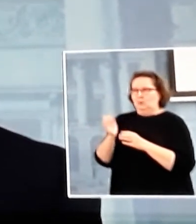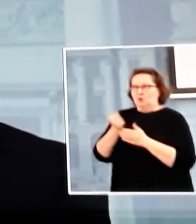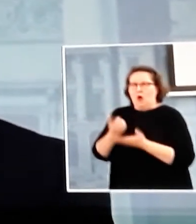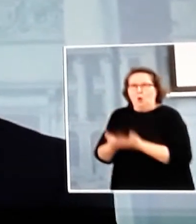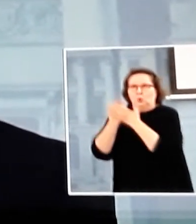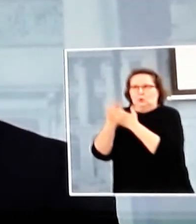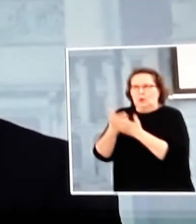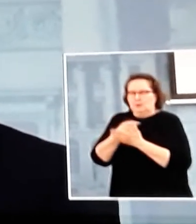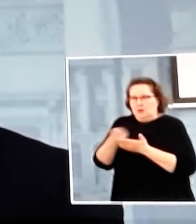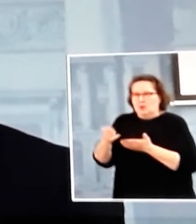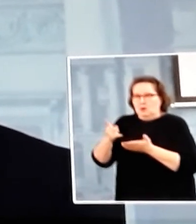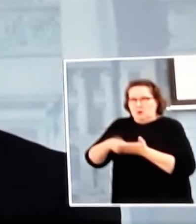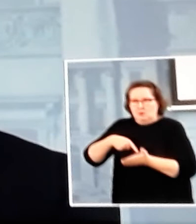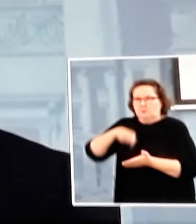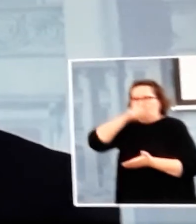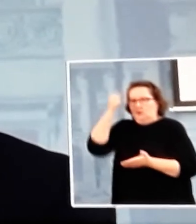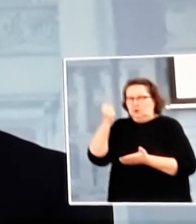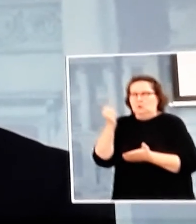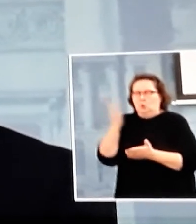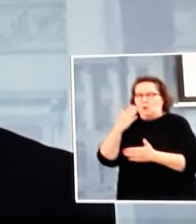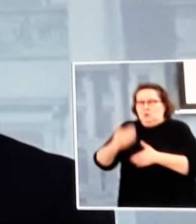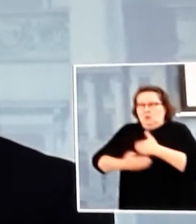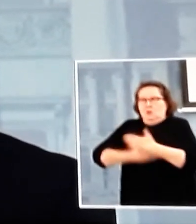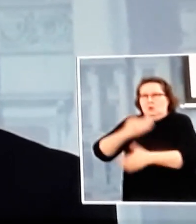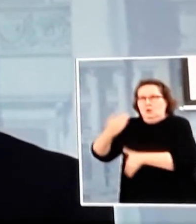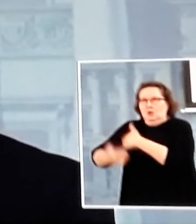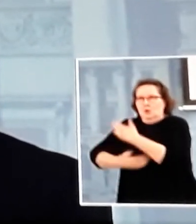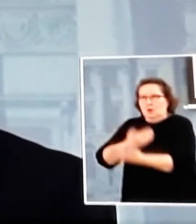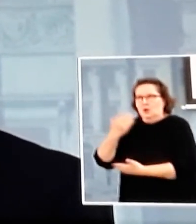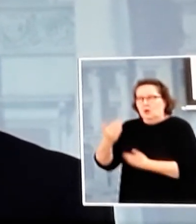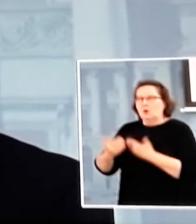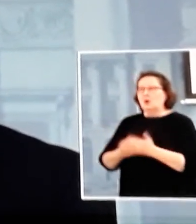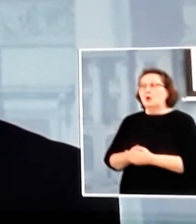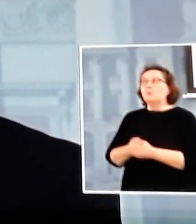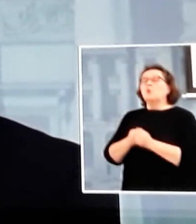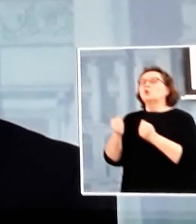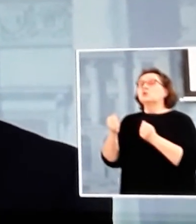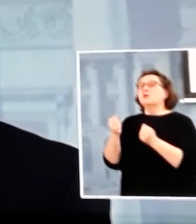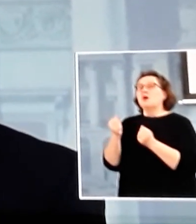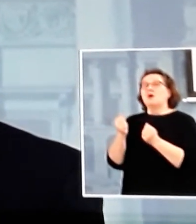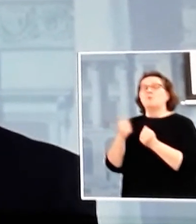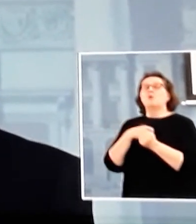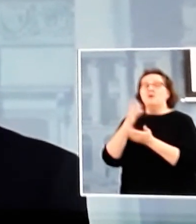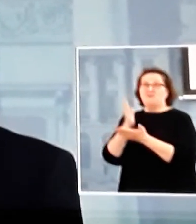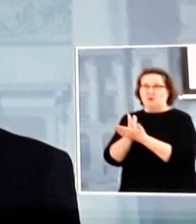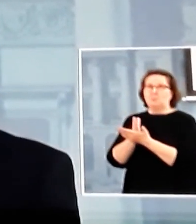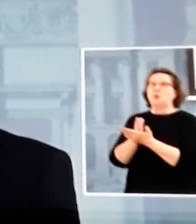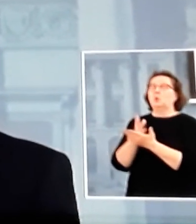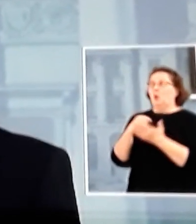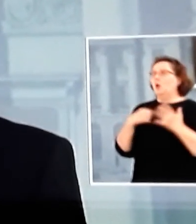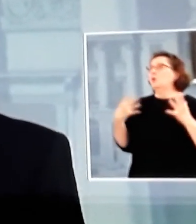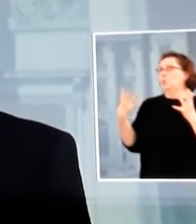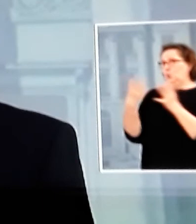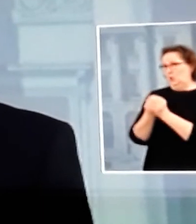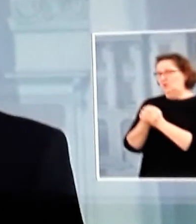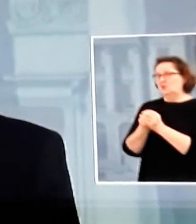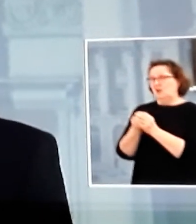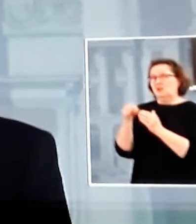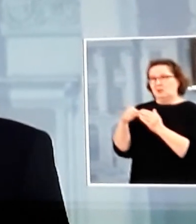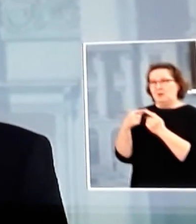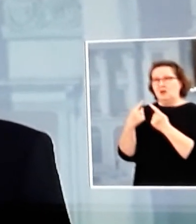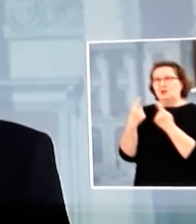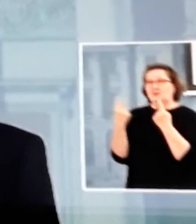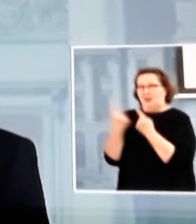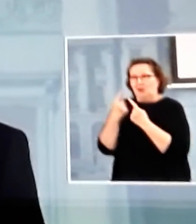muutenkin kaikkia suomalaisia. Mutta olen varma siitä, että yhdessä tästä tilanteesta selvitään.